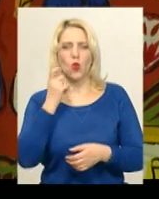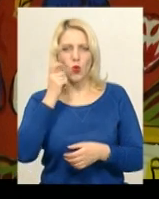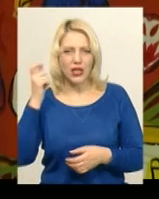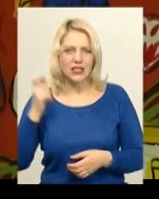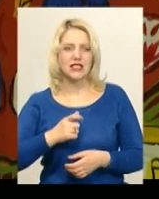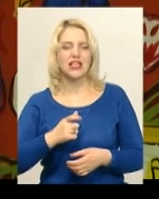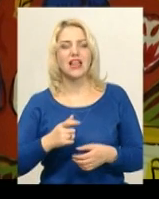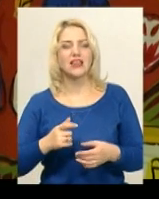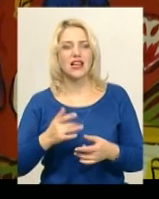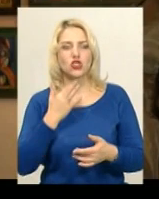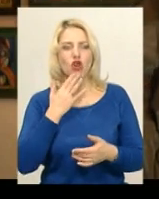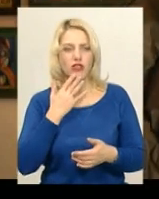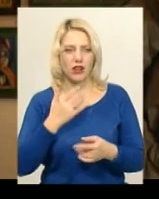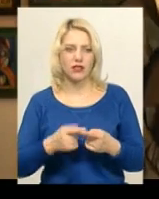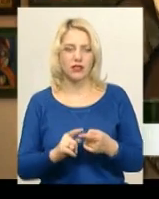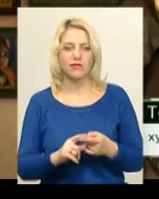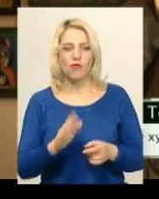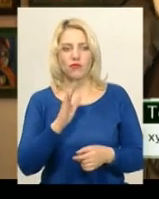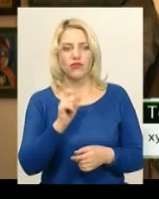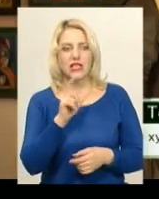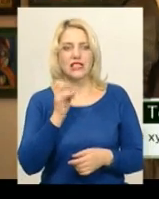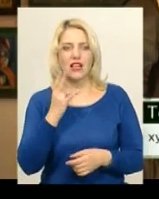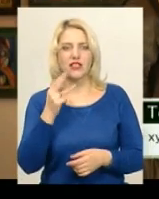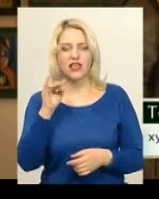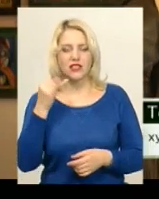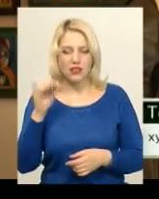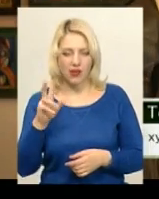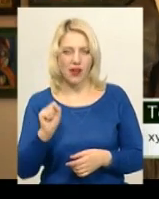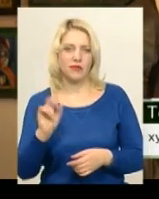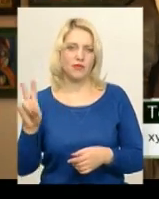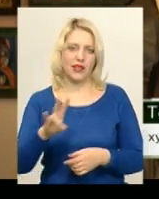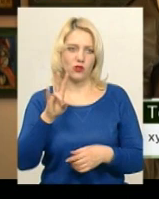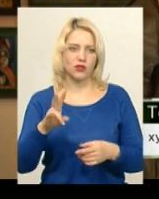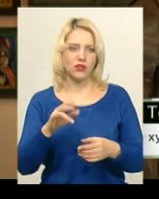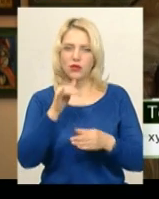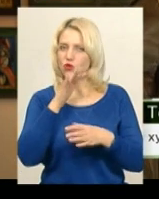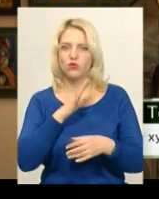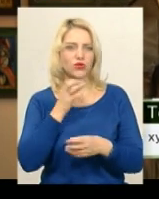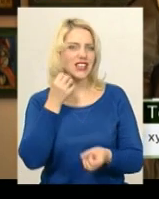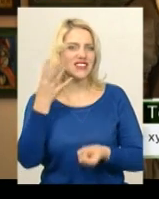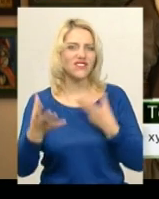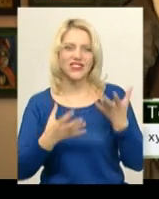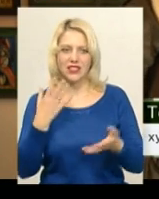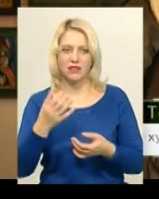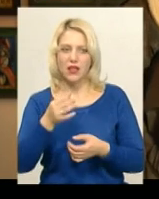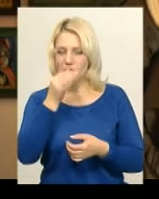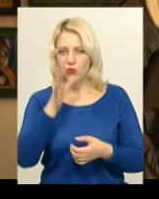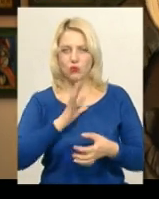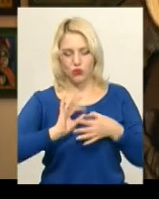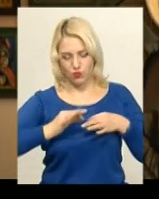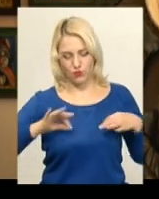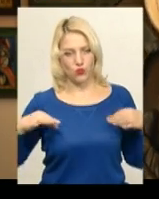писала образи в візантійському стилі. В візантійській іконі не може бути таких квітів і не може бути такого наместа в